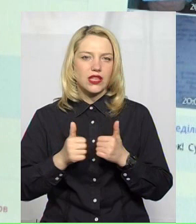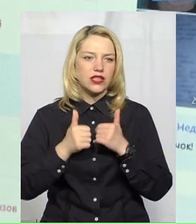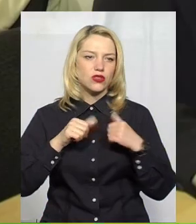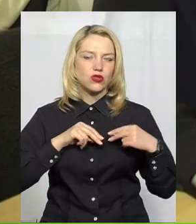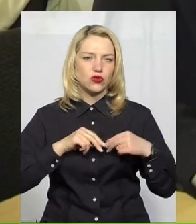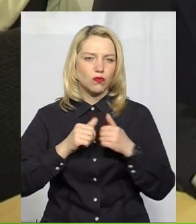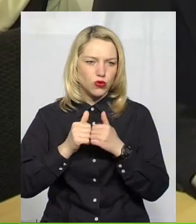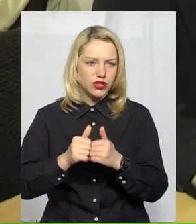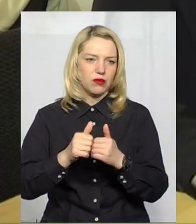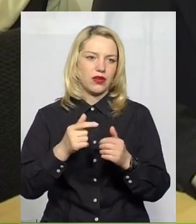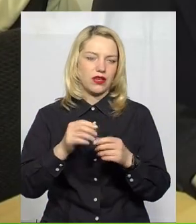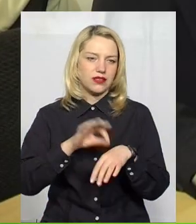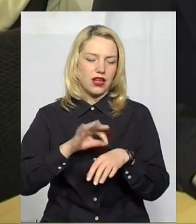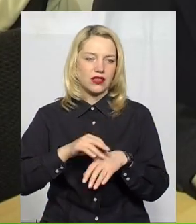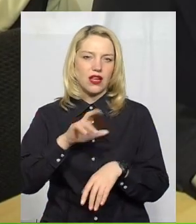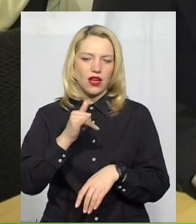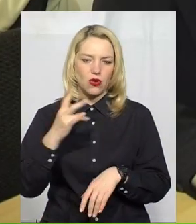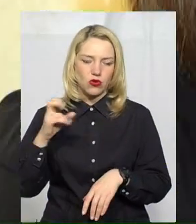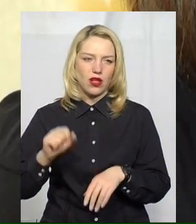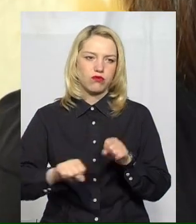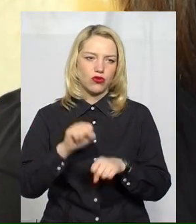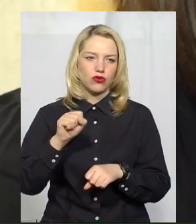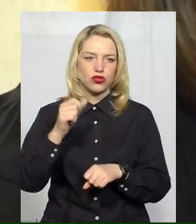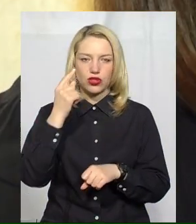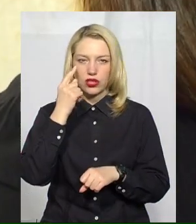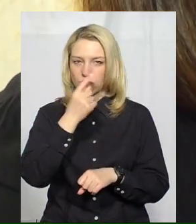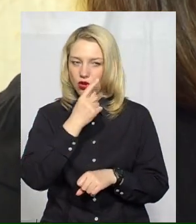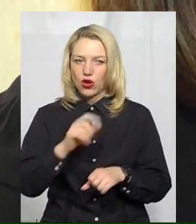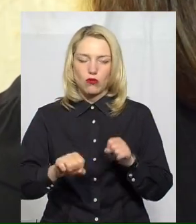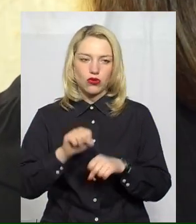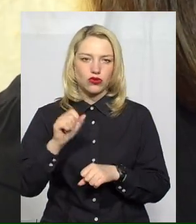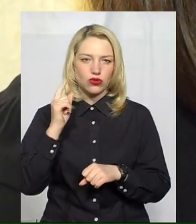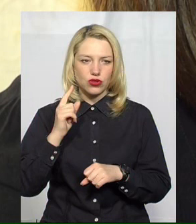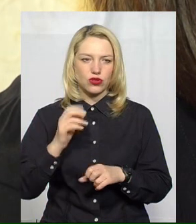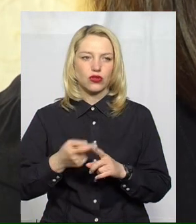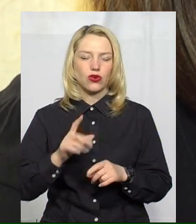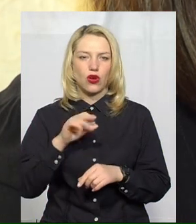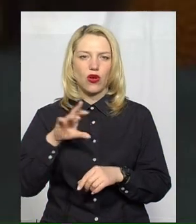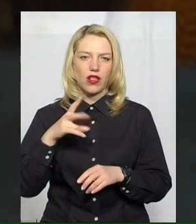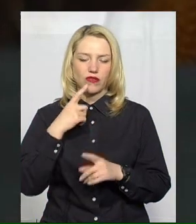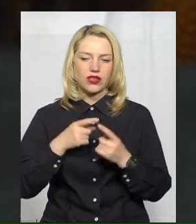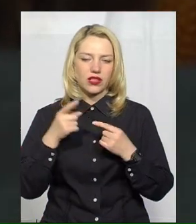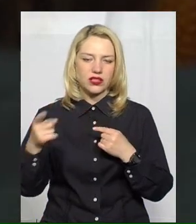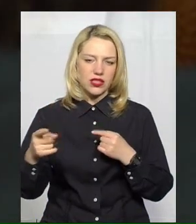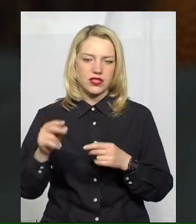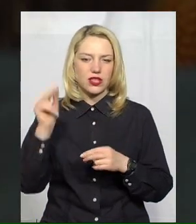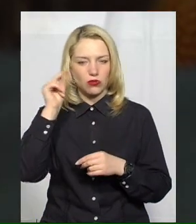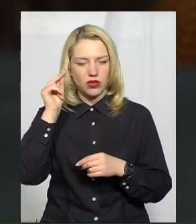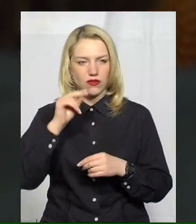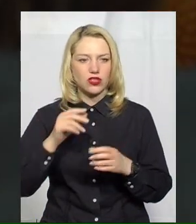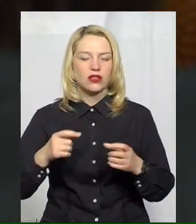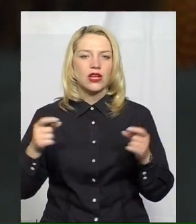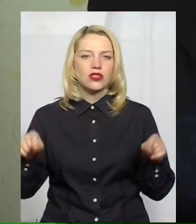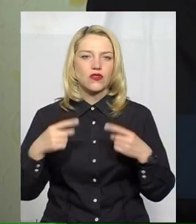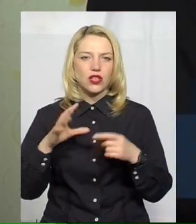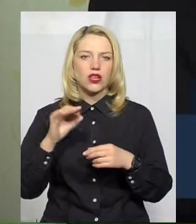ДЦП, синдром дауна та порушеннями зору та слуху. Олена Шелелюєва каже, на дистанційному навчанні створили в соціальній мережі групу для учнів